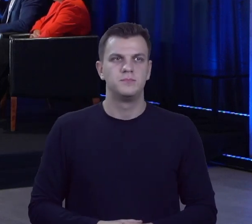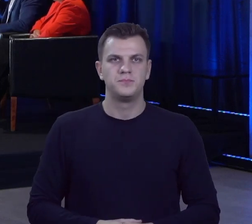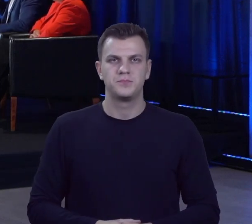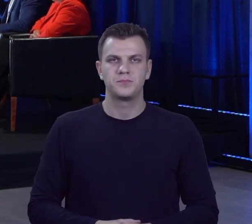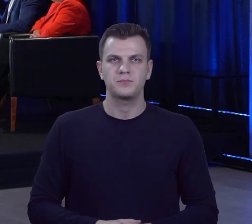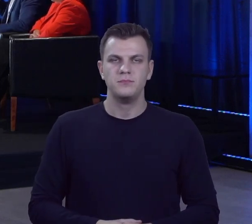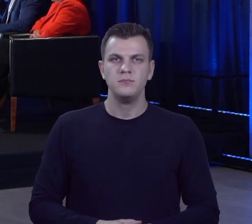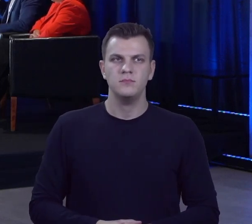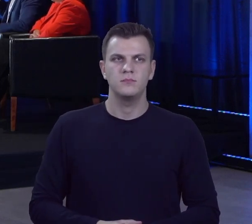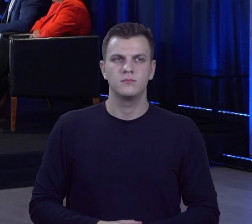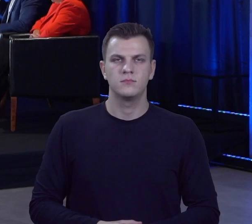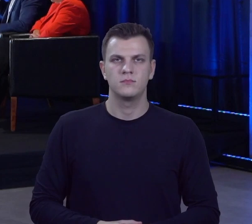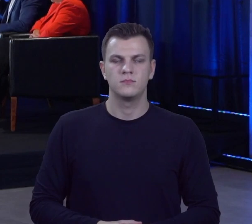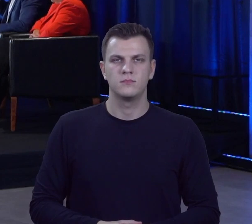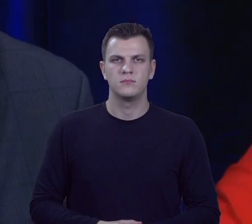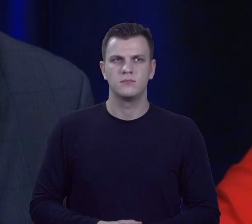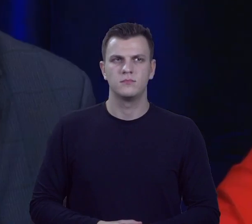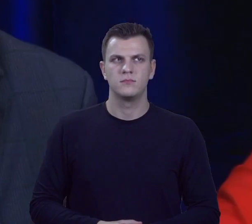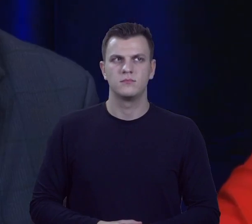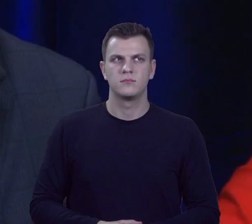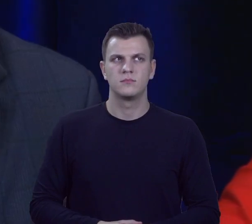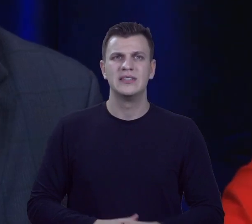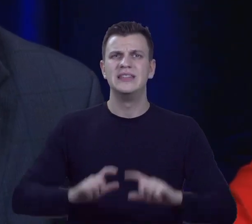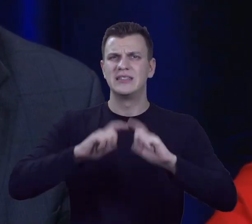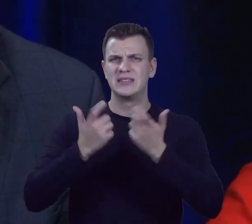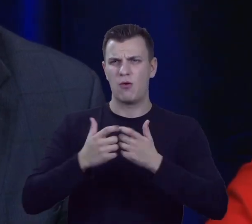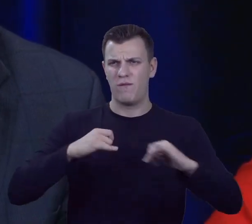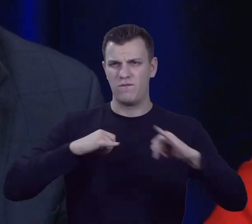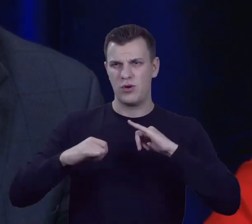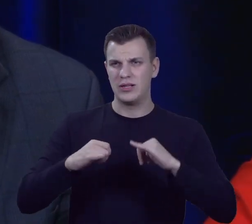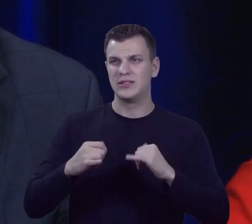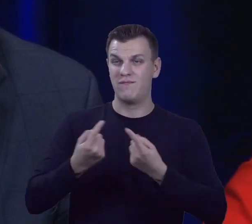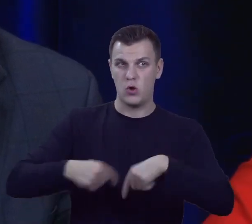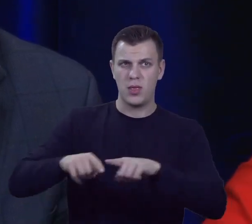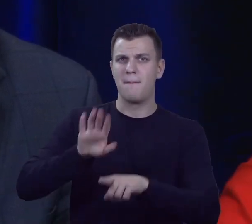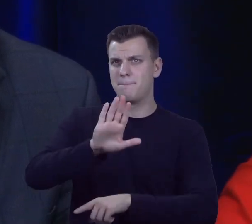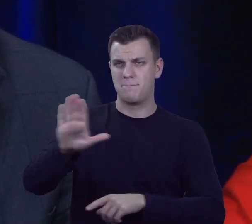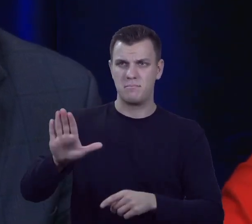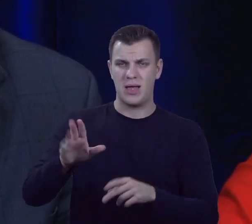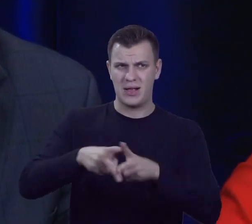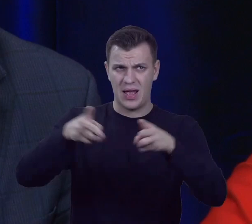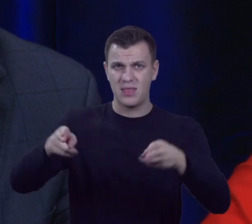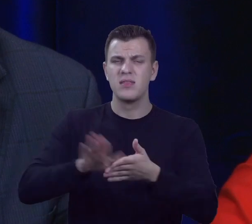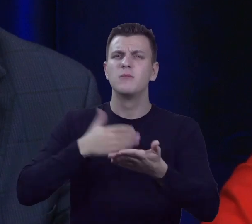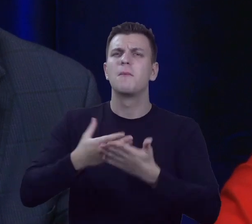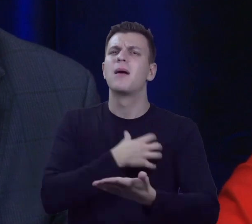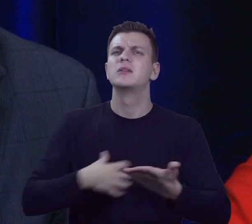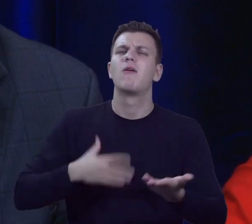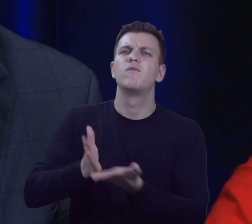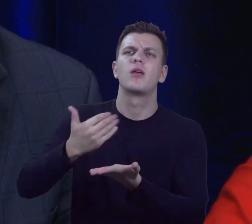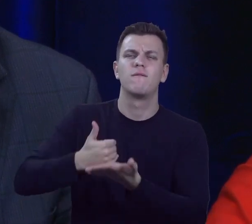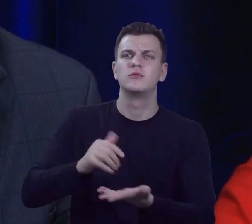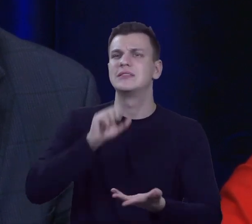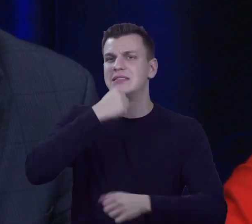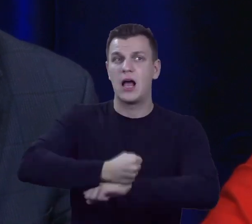co to znaczy, że cała władza wykonawcza ma kadencyjność? Bo ja nie słyszałem, żeby marszałek województwa, starosta miał jakąkolwiek kadencyjność.